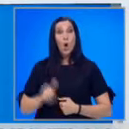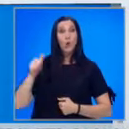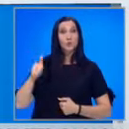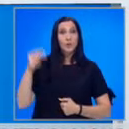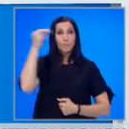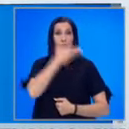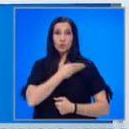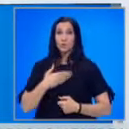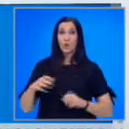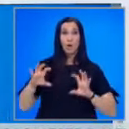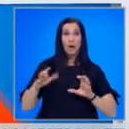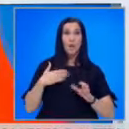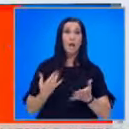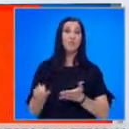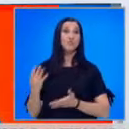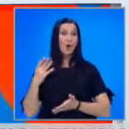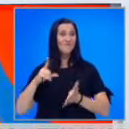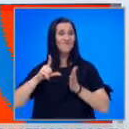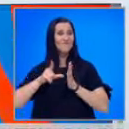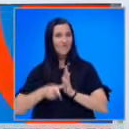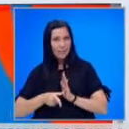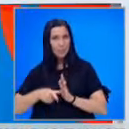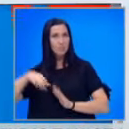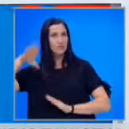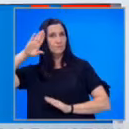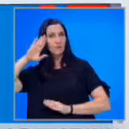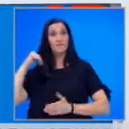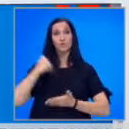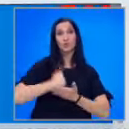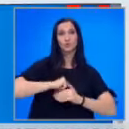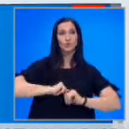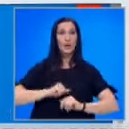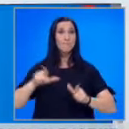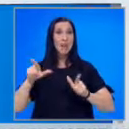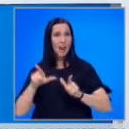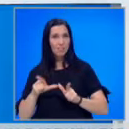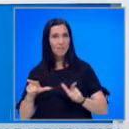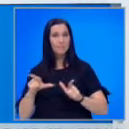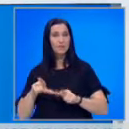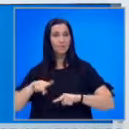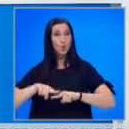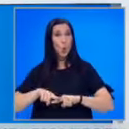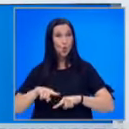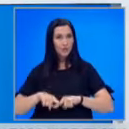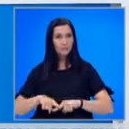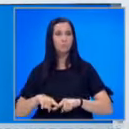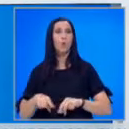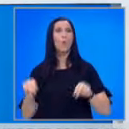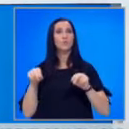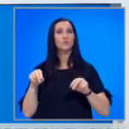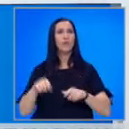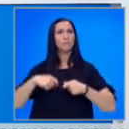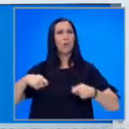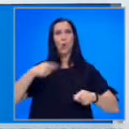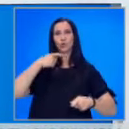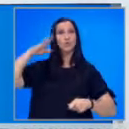Отутре Българското национално радио има нов времено изпълняваш длъжността директор Милен Митев. Юрист по образование и дългогодишен служител